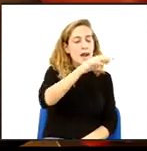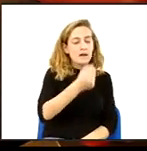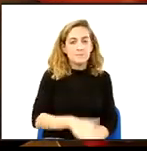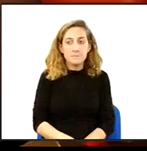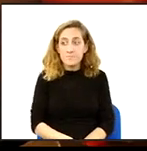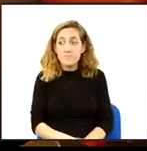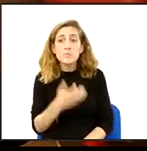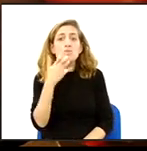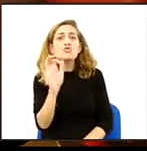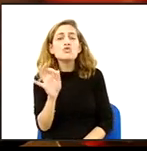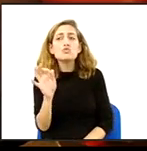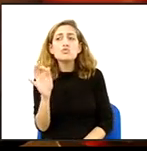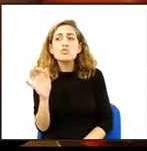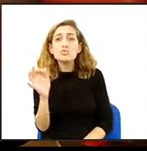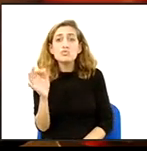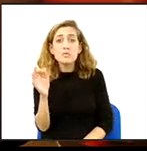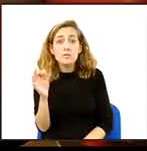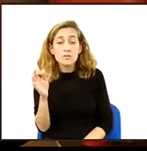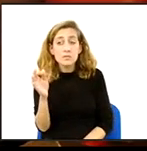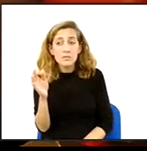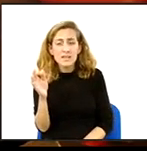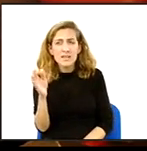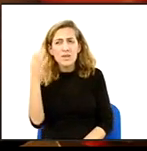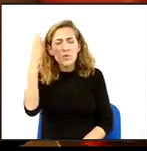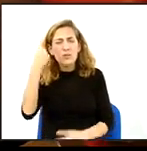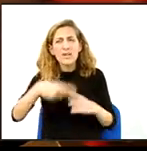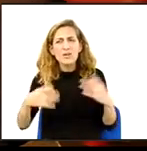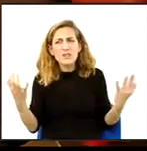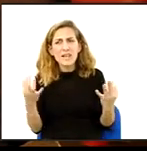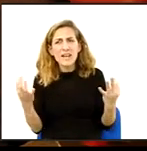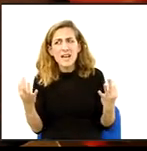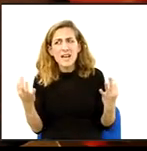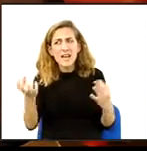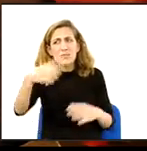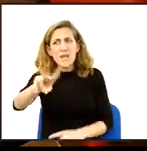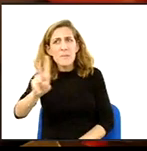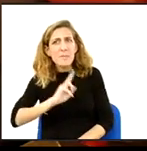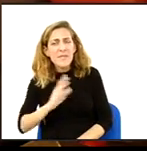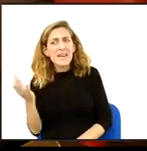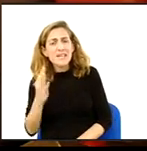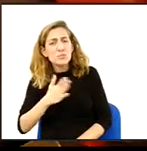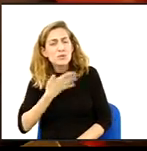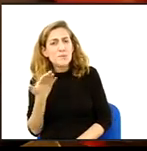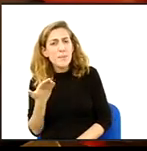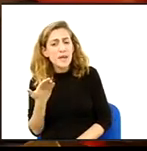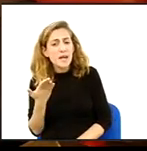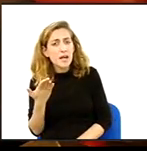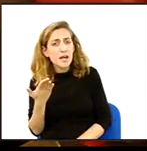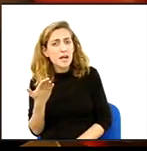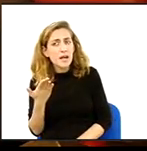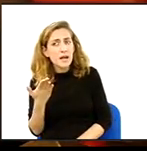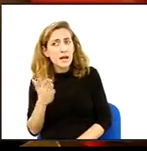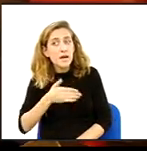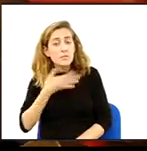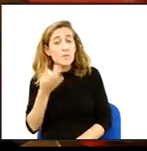cosa que... No, sí, sí, sí, sí, L'única cosa que em va dir vostè que possiblement, que possiblement, doncs, hi